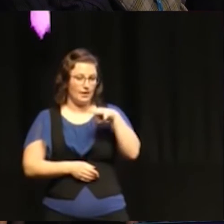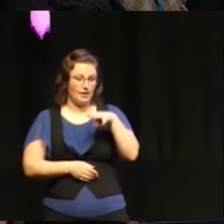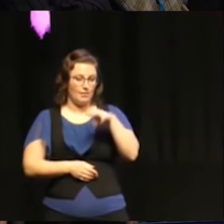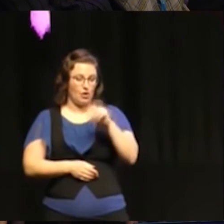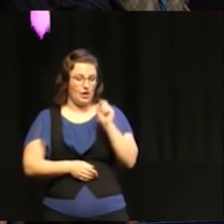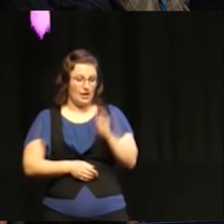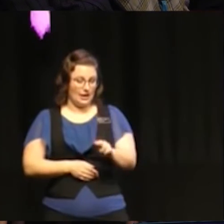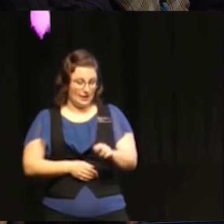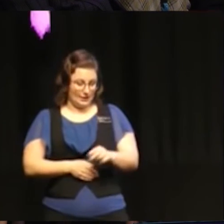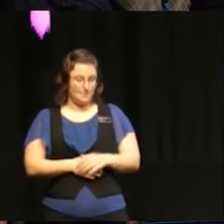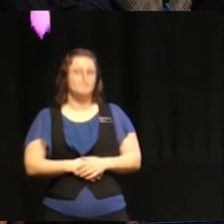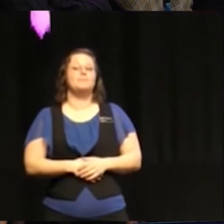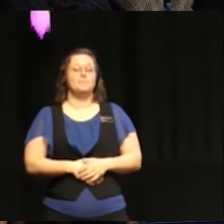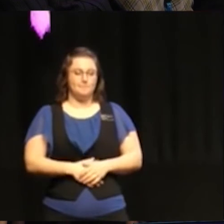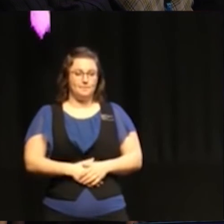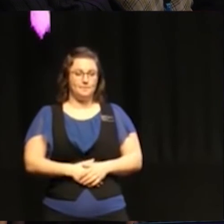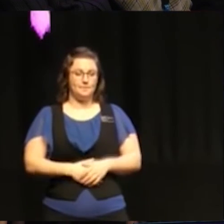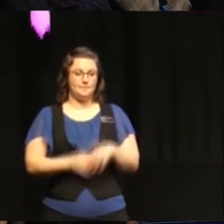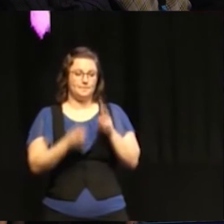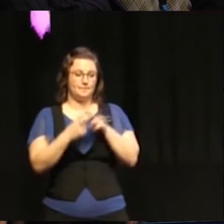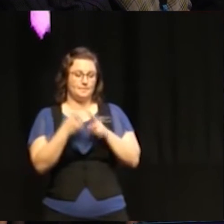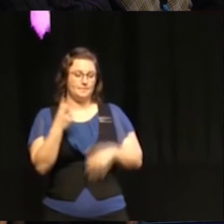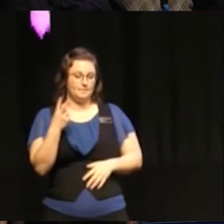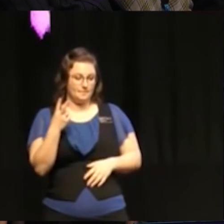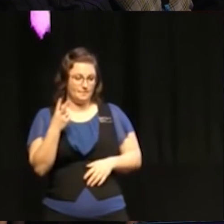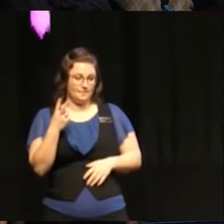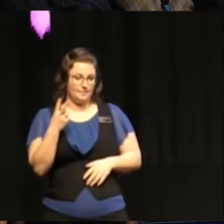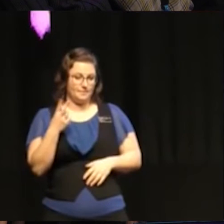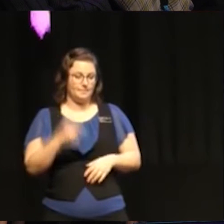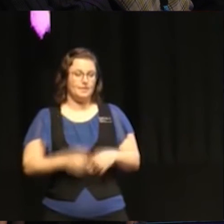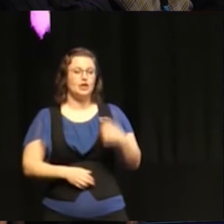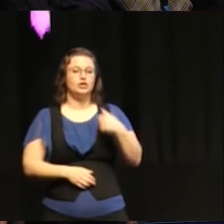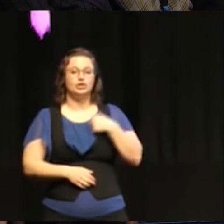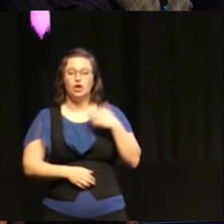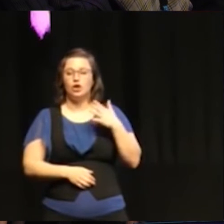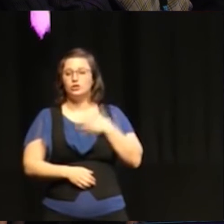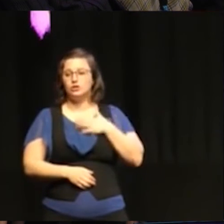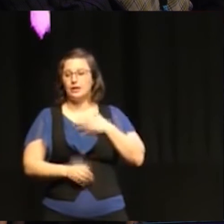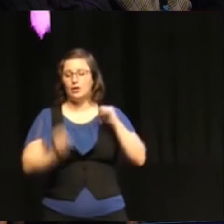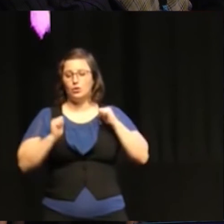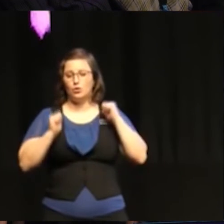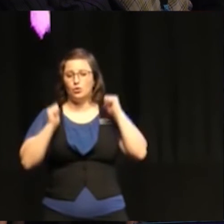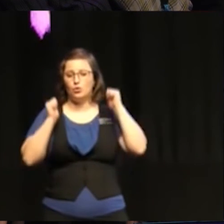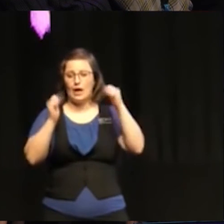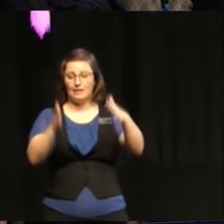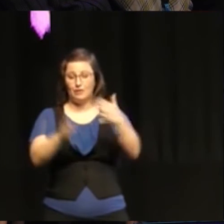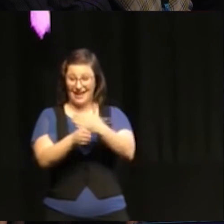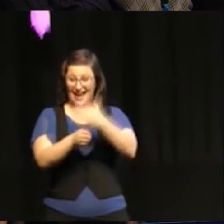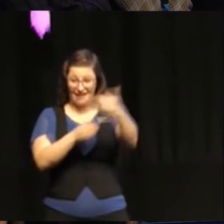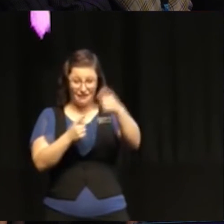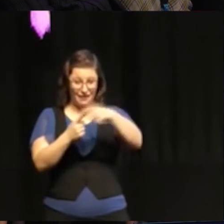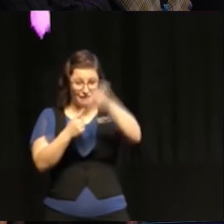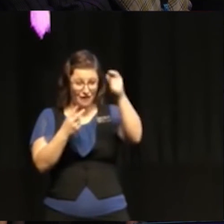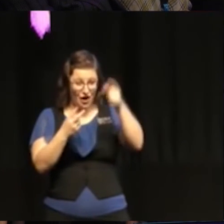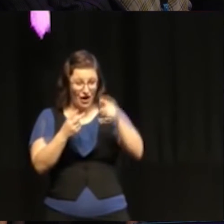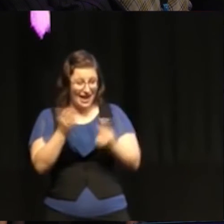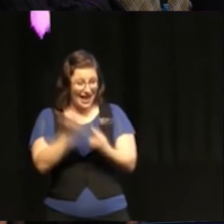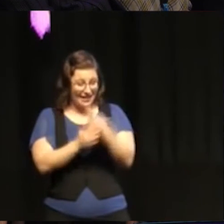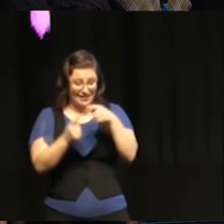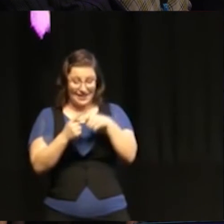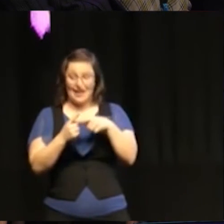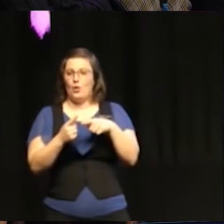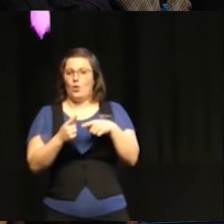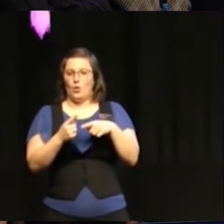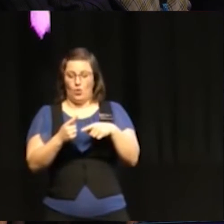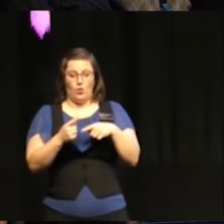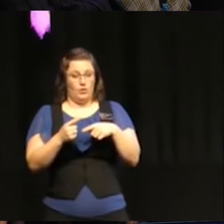Ja, jag tänker att det är självklart att efter valet så har det blivit en stor oro